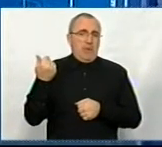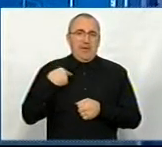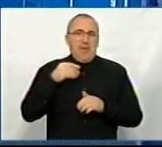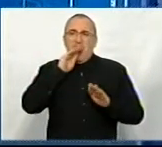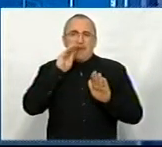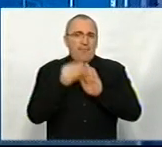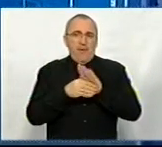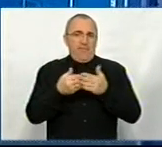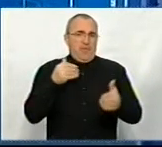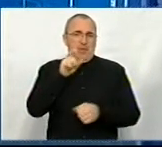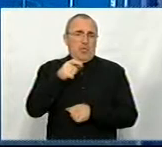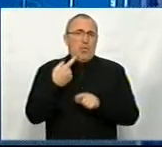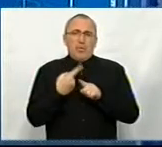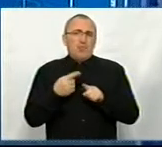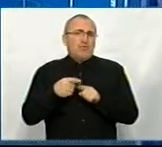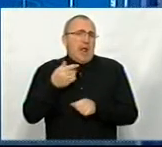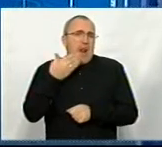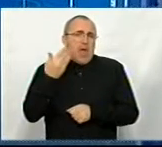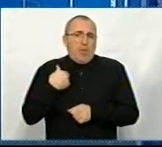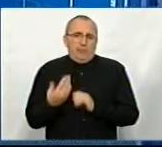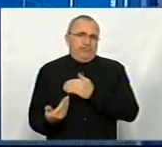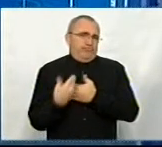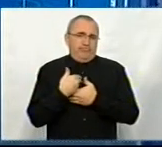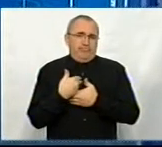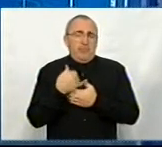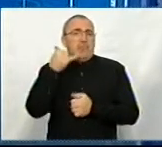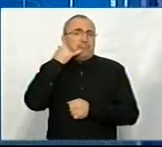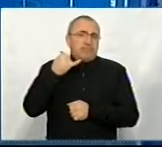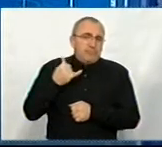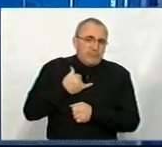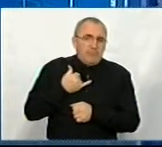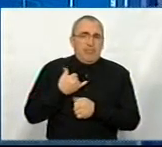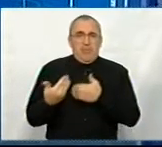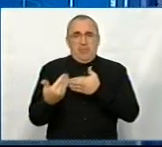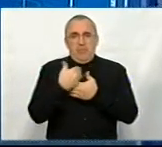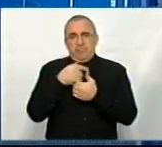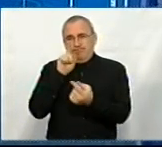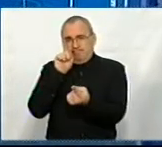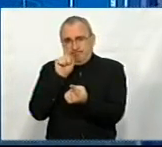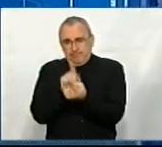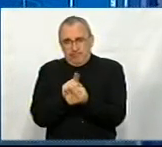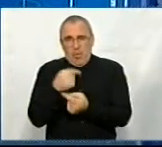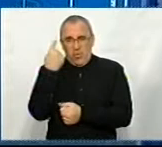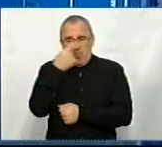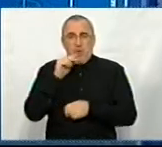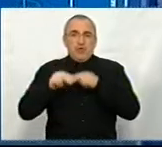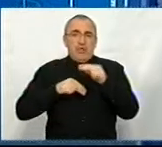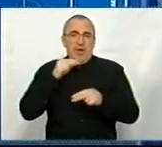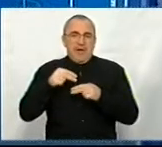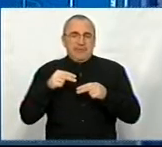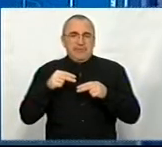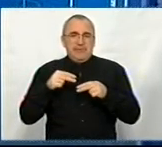ховаюся від людей, до мене дуже легко дійти. Або ж зателефонувавши, прийти на особистий прийом, або ж через засоби